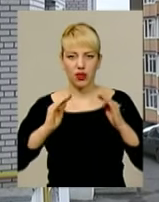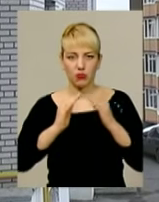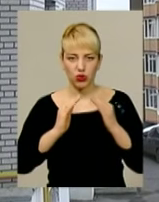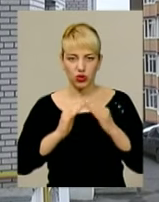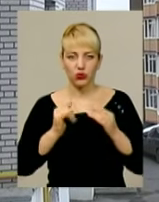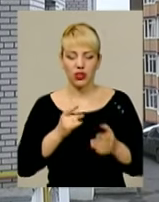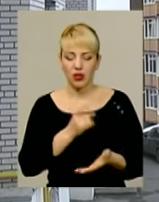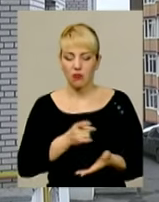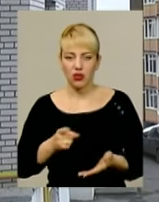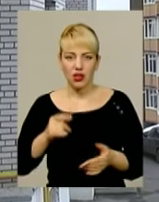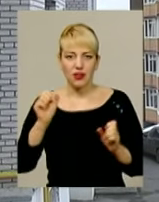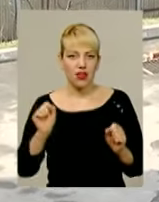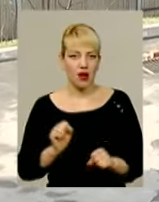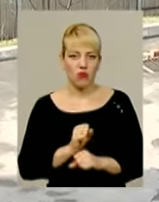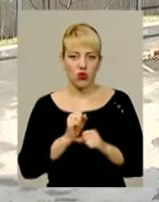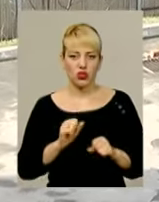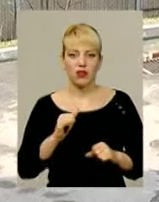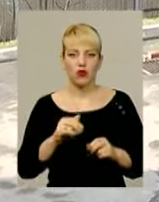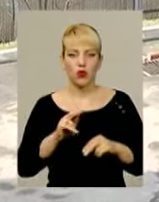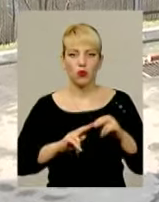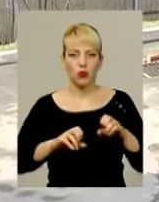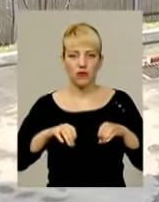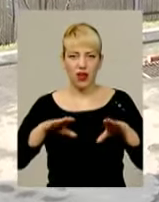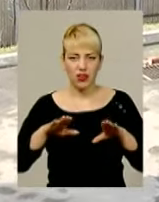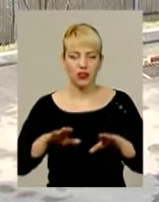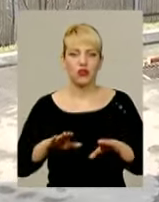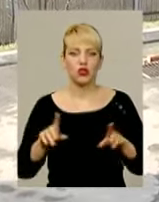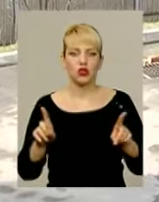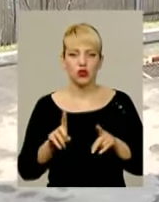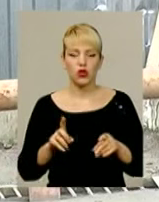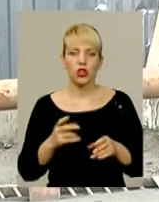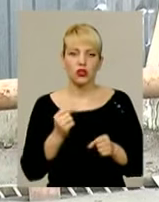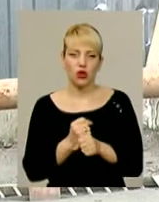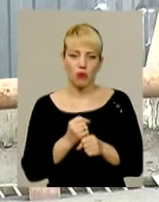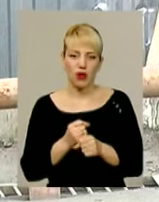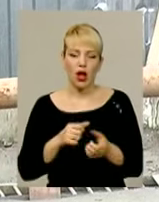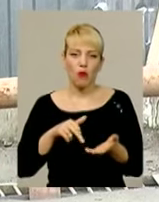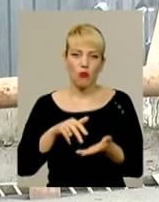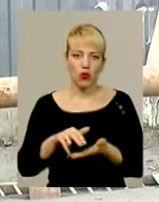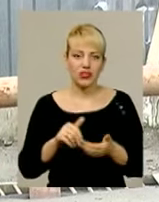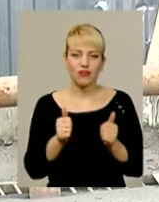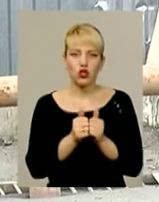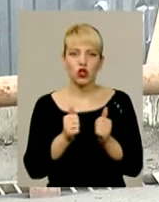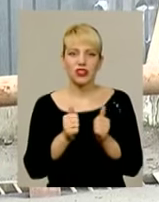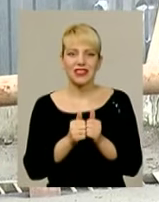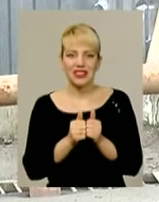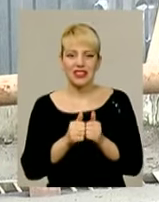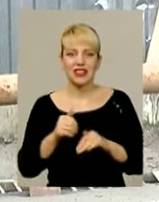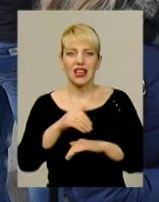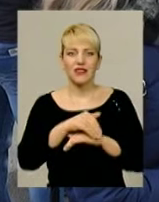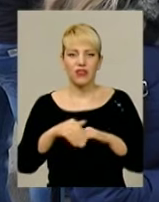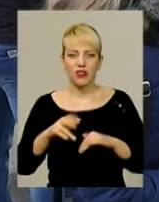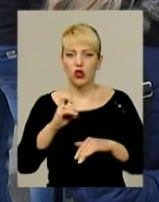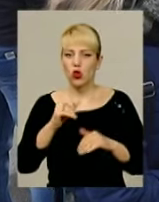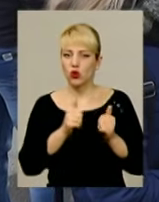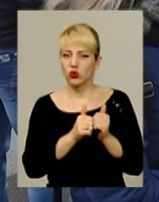належну стоянку майже неможливо. Тож будівельники вирішили зробити прохід у сусідній двір. Звісно, лише для людей. Та от сусіди